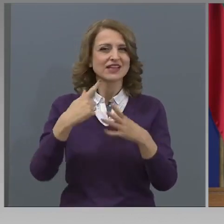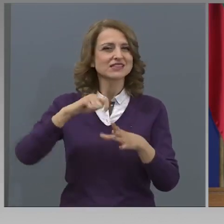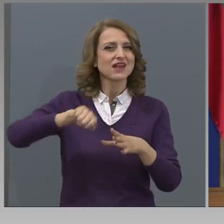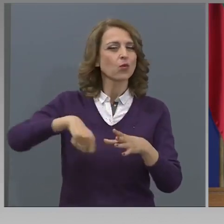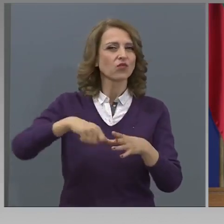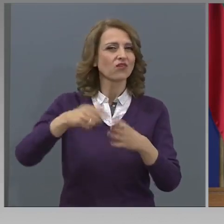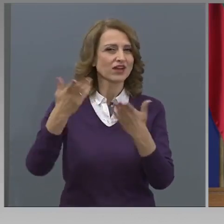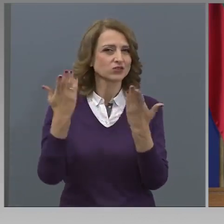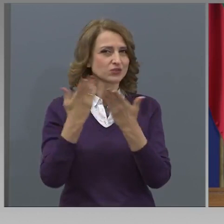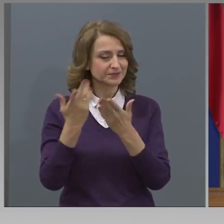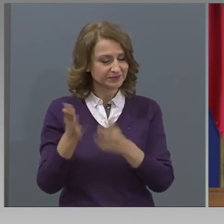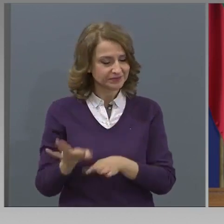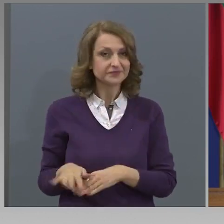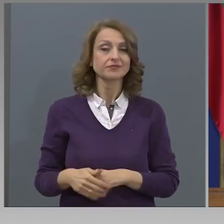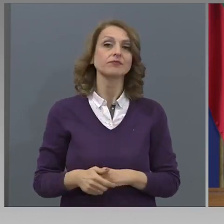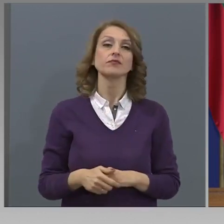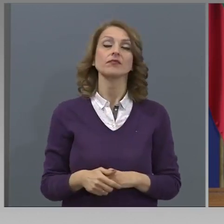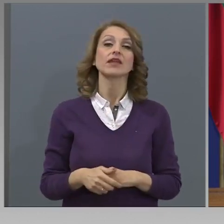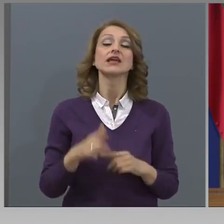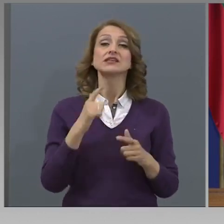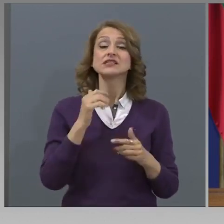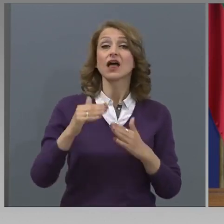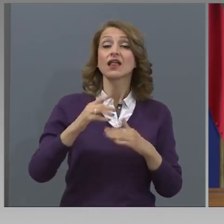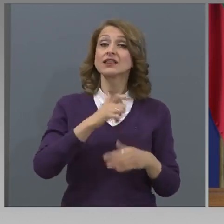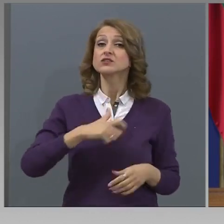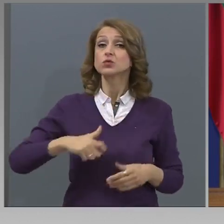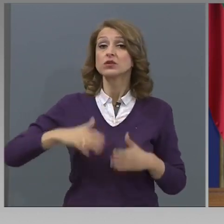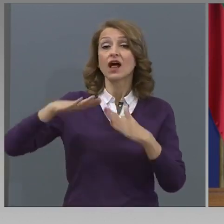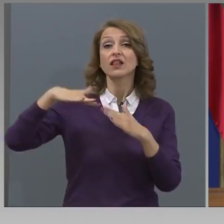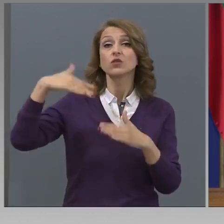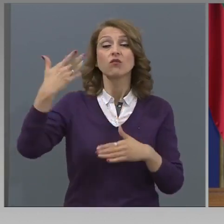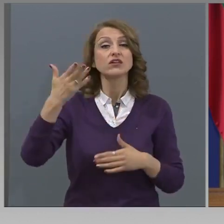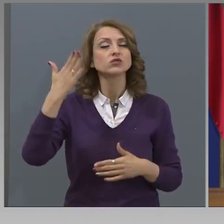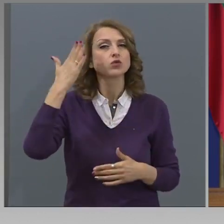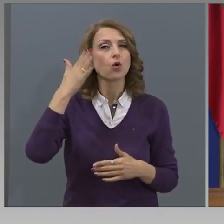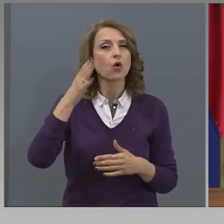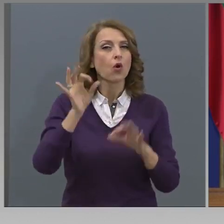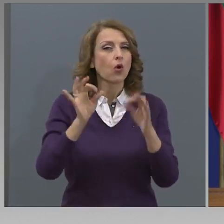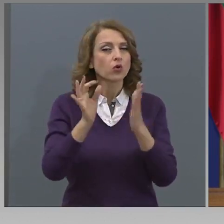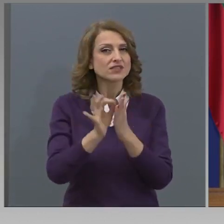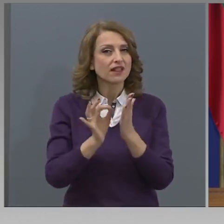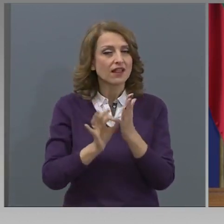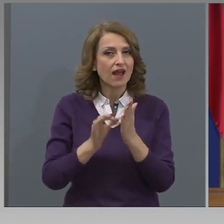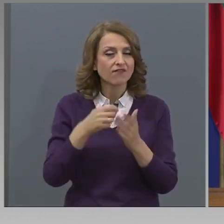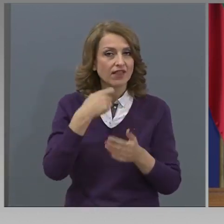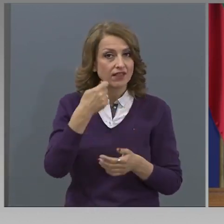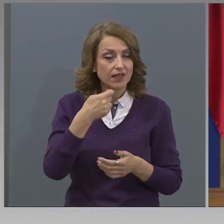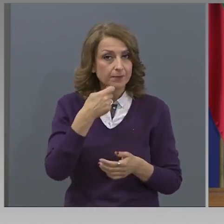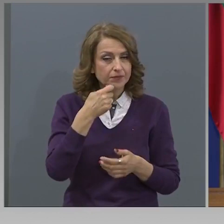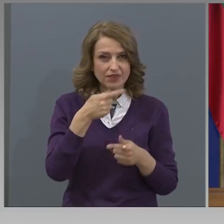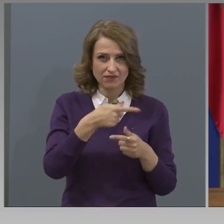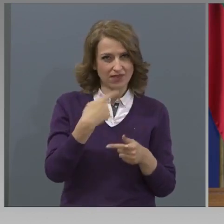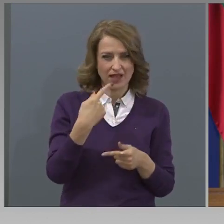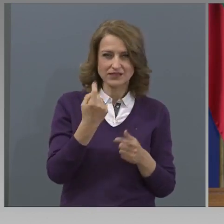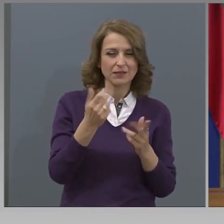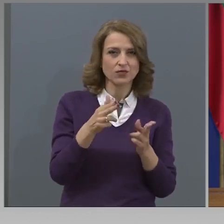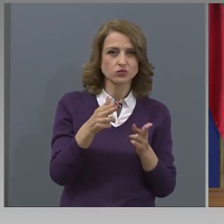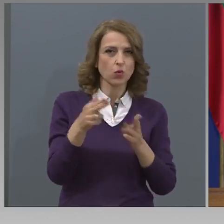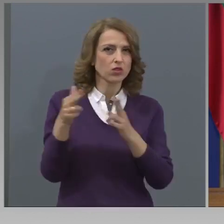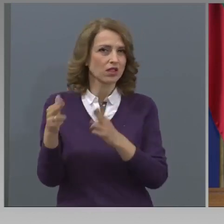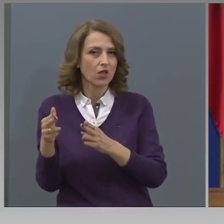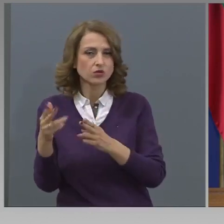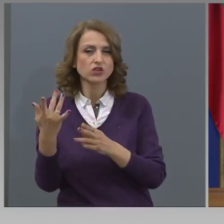очнение за държавните зрелостни изпити за националното външно оценяване. Казахте, ще се отложи с няколко дни,